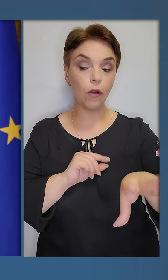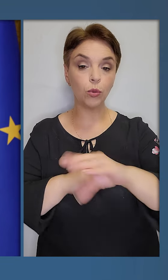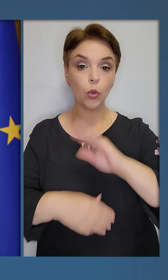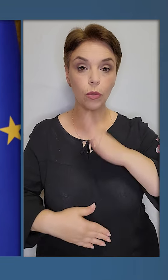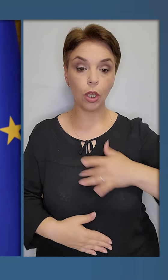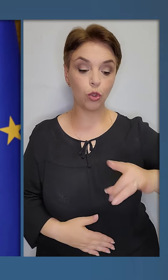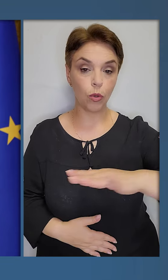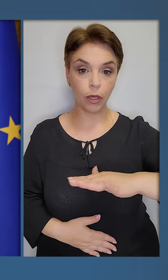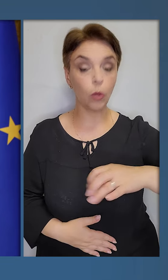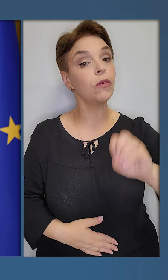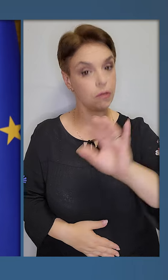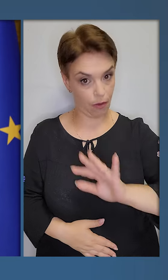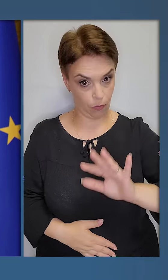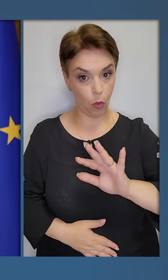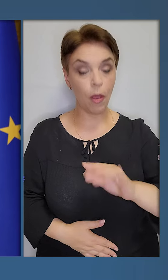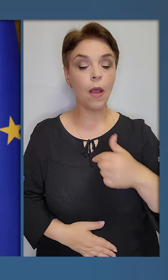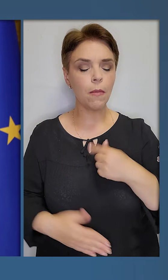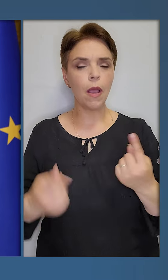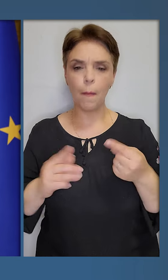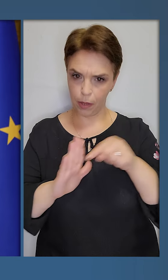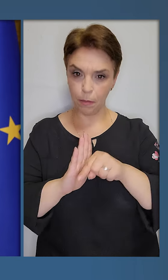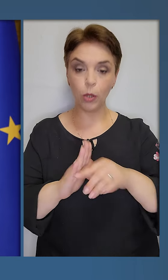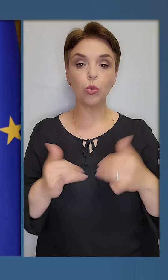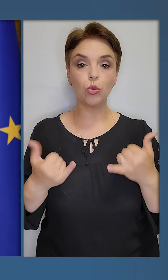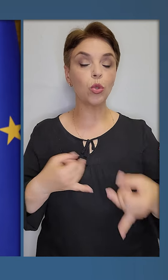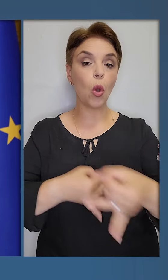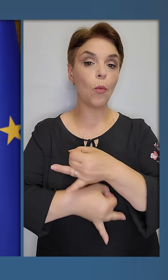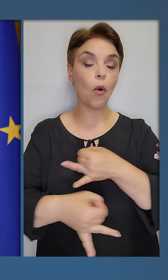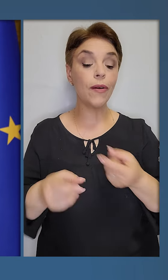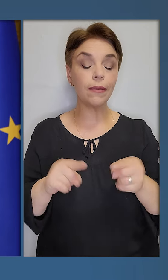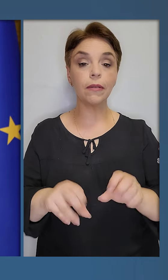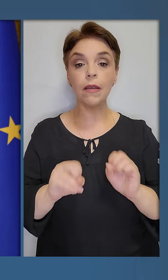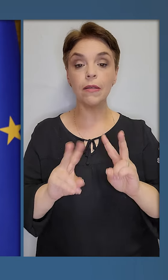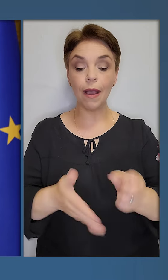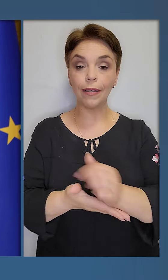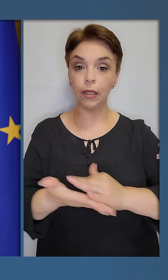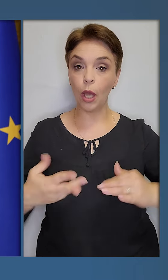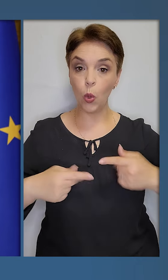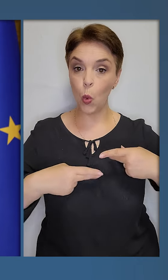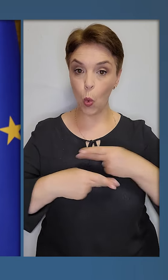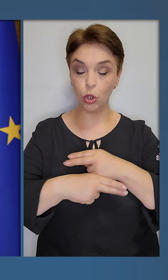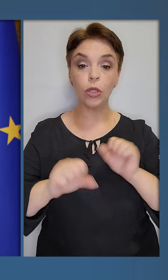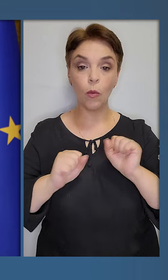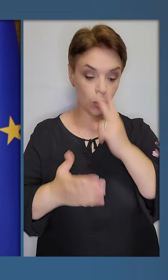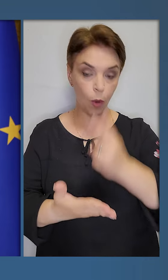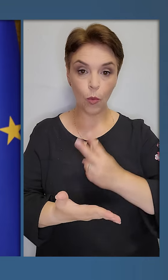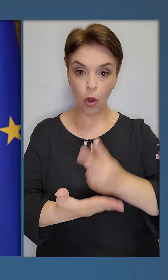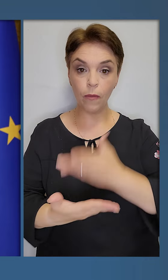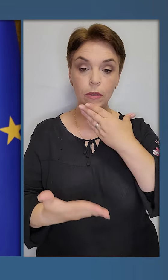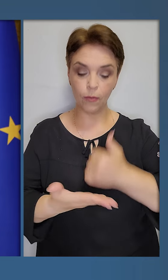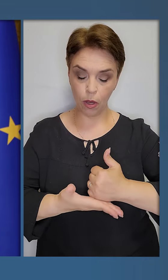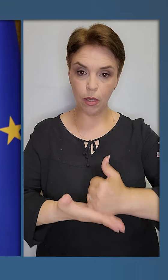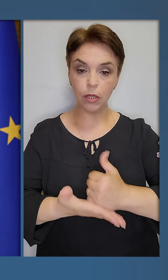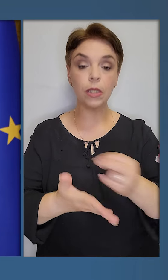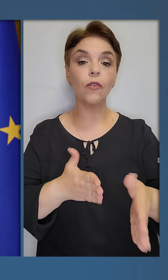всьому нашому регіону та Європі. Ми предметно сьогодні обговорили те, як надалі Угорщина може проявити своє